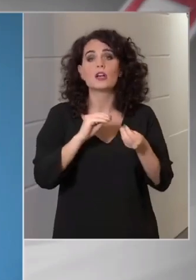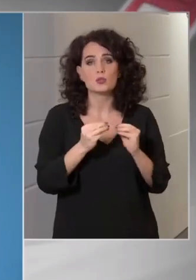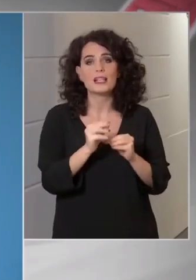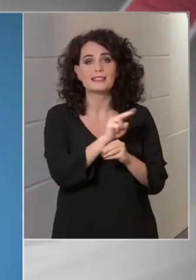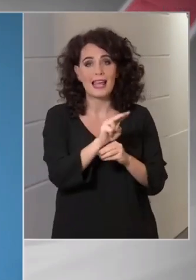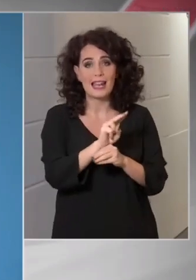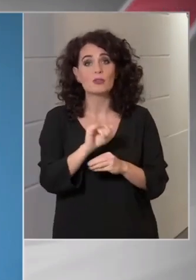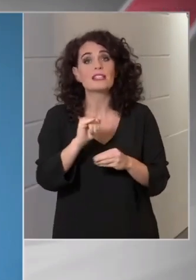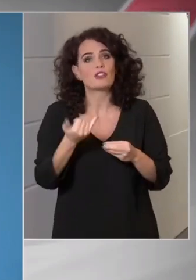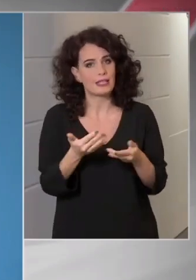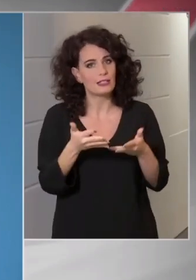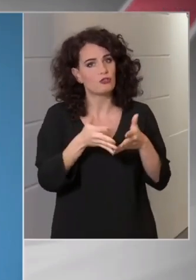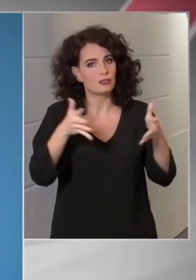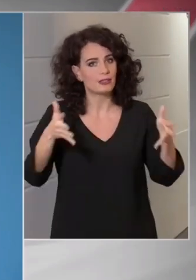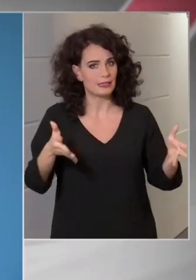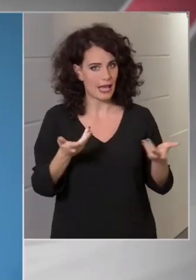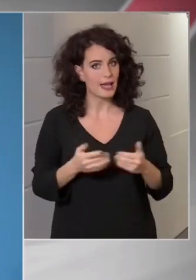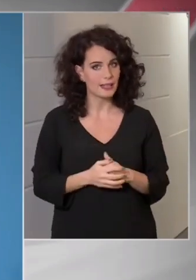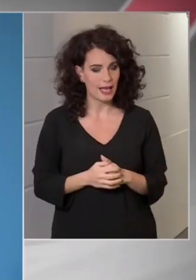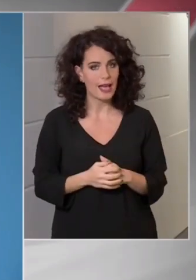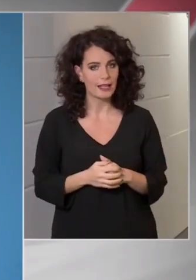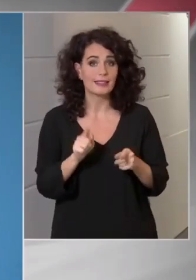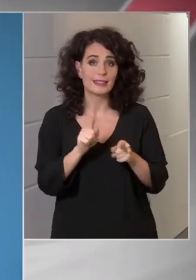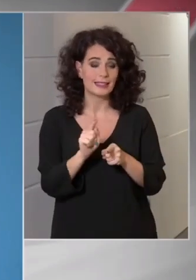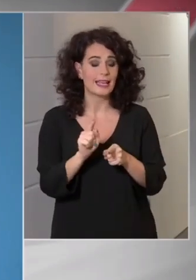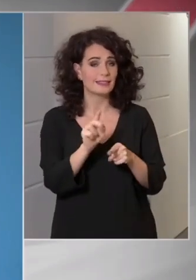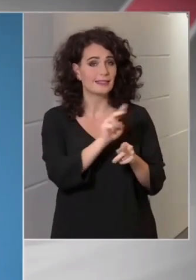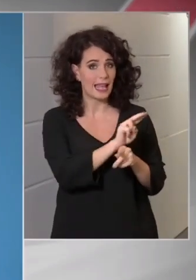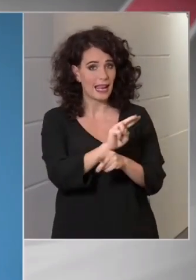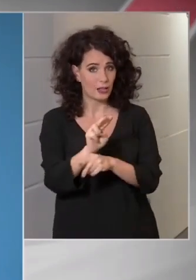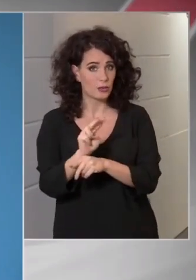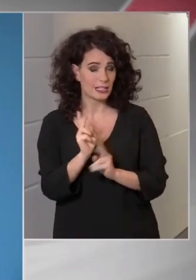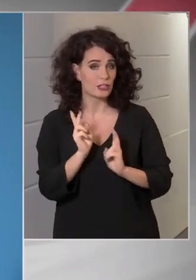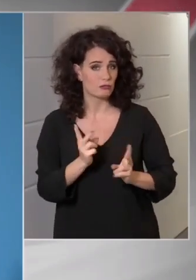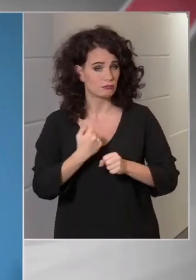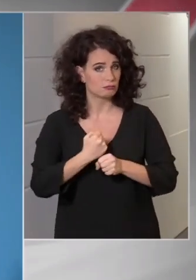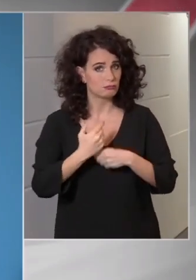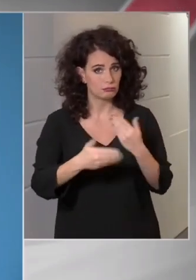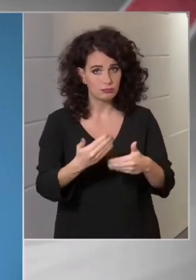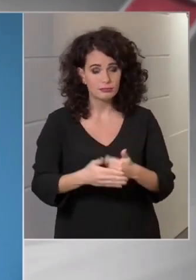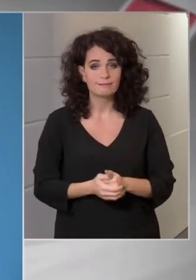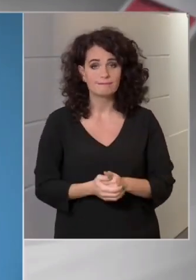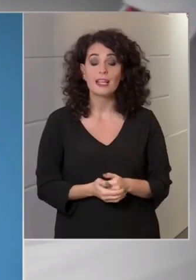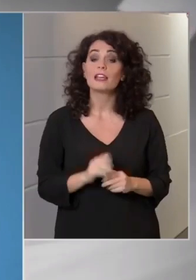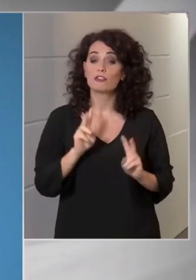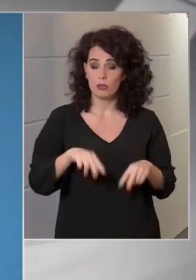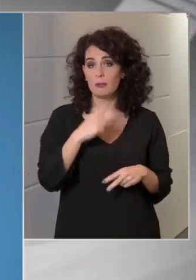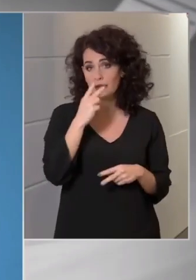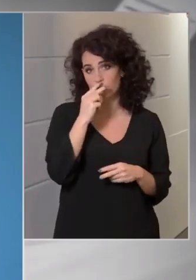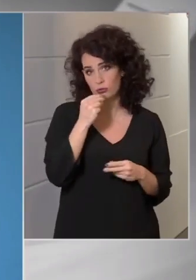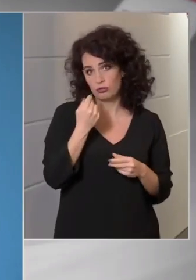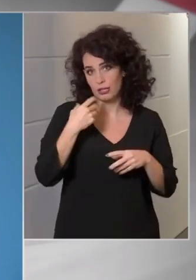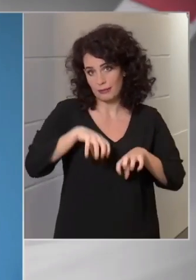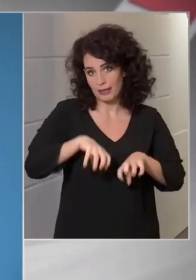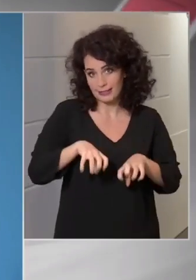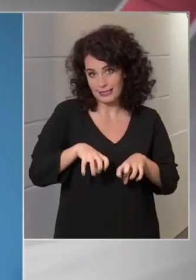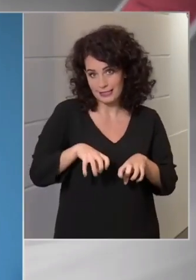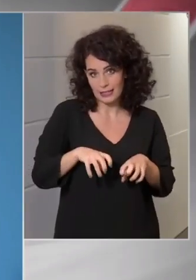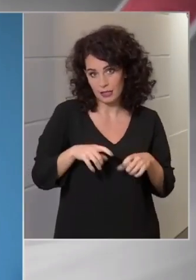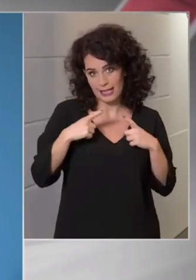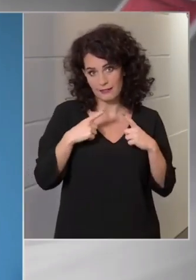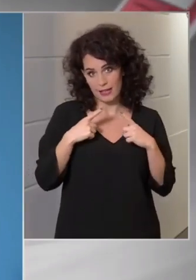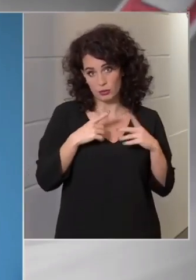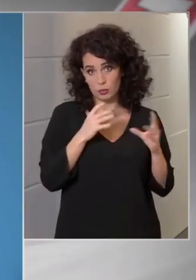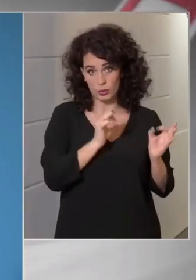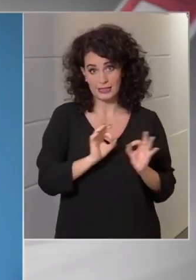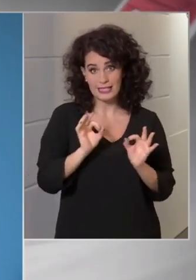ellenőrzésére is kiterjed, az ilyen típusú ellenőrzésére is kiterjed. A rendőrség pedig megteszi a tőle elvárható intézkedéseket,